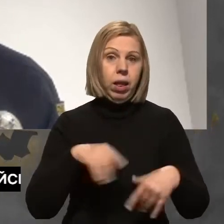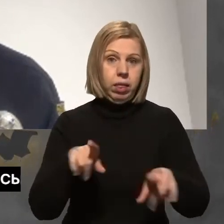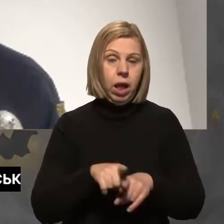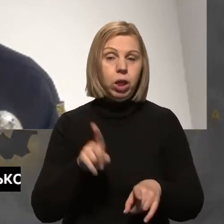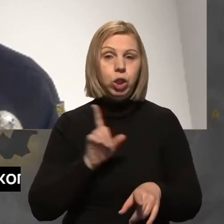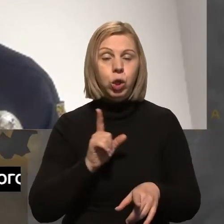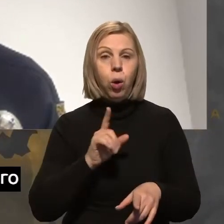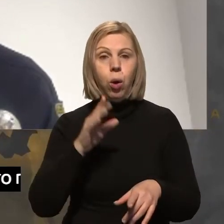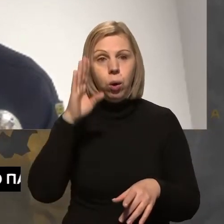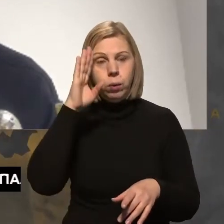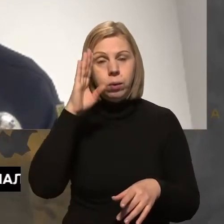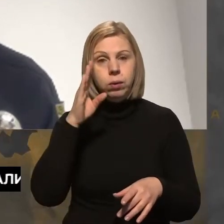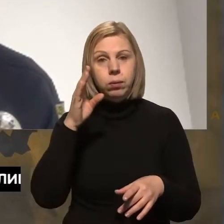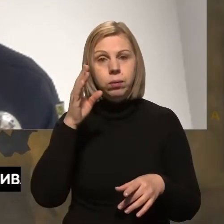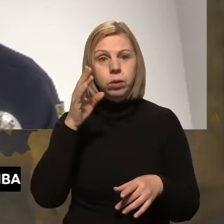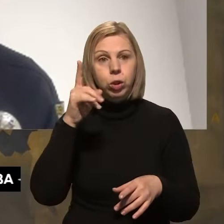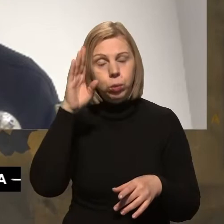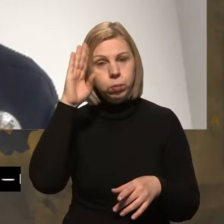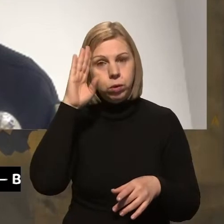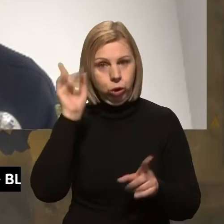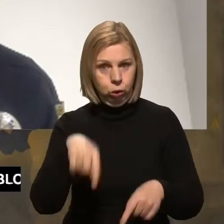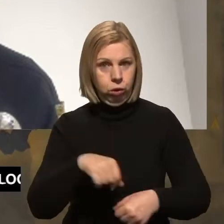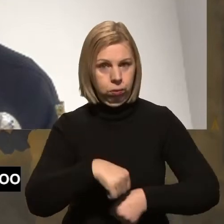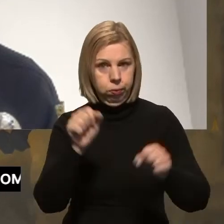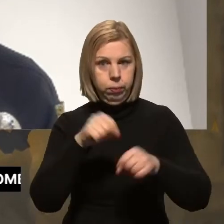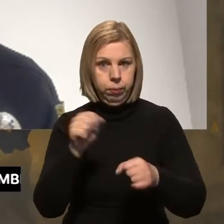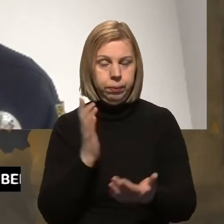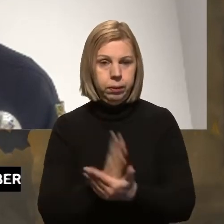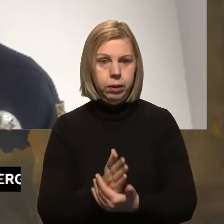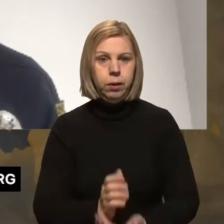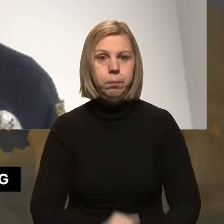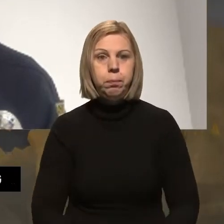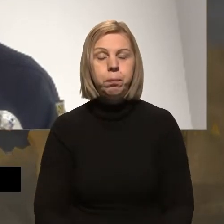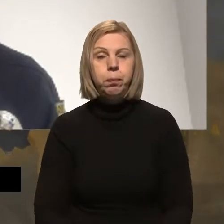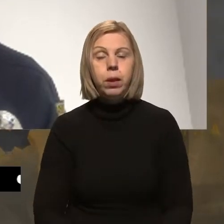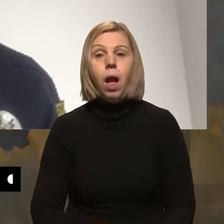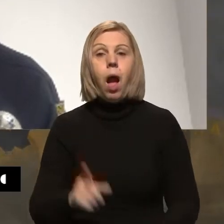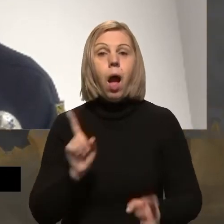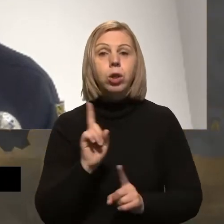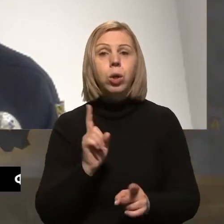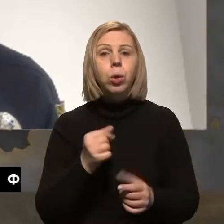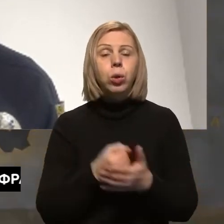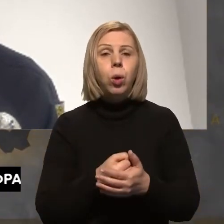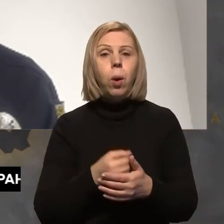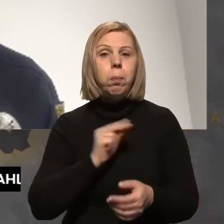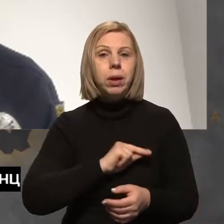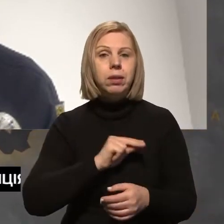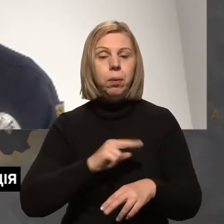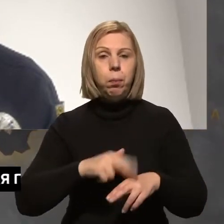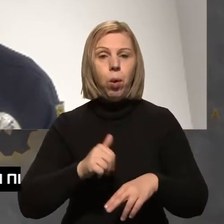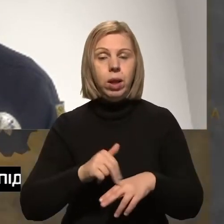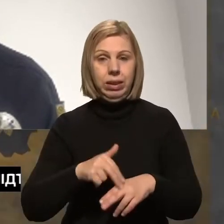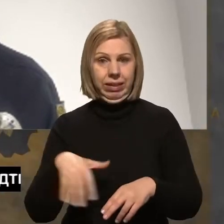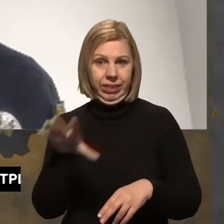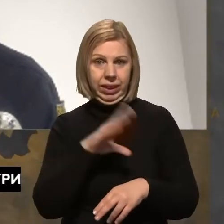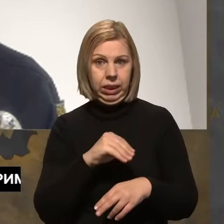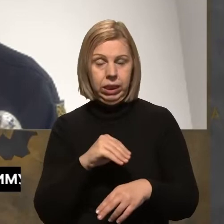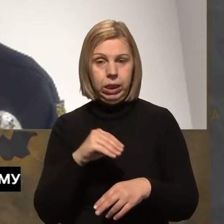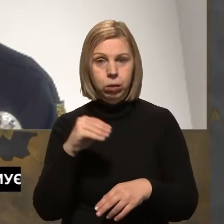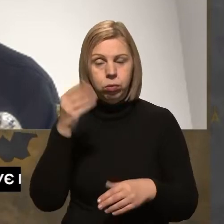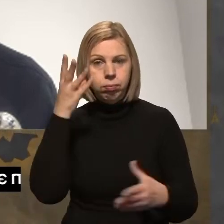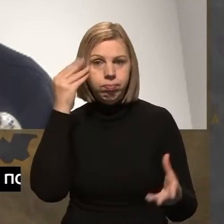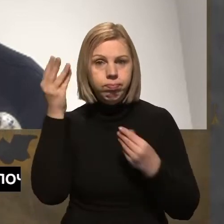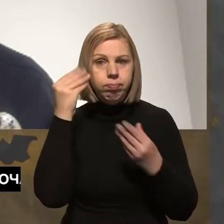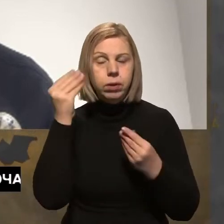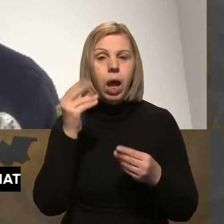насильство вчиняється і щодо чоловіків. А щодо працівників поліції, чи всі її навчені,